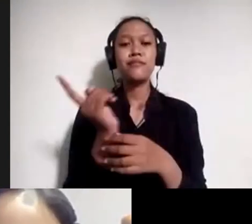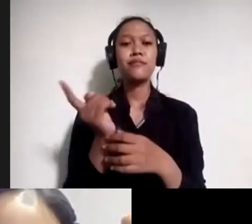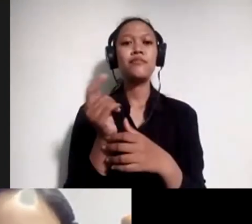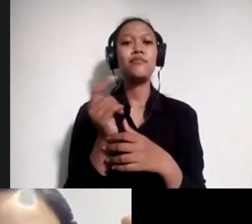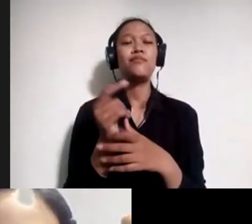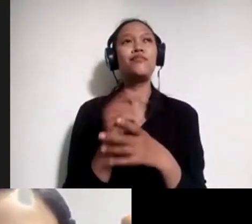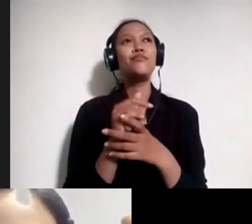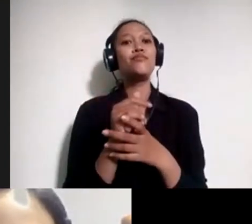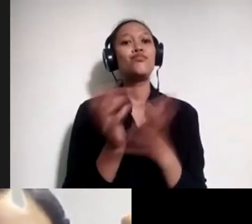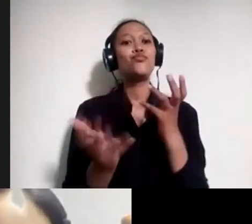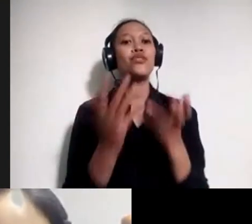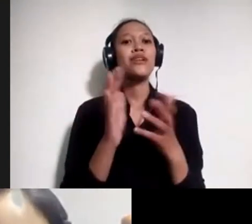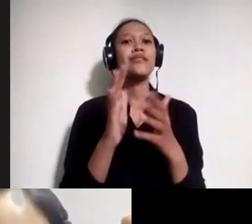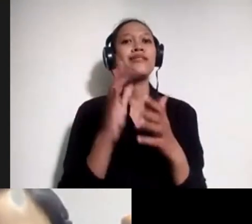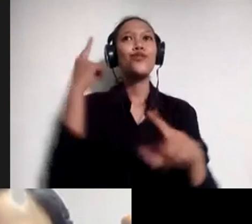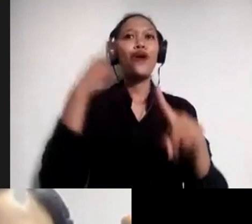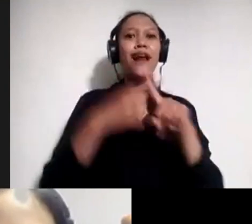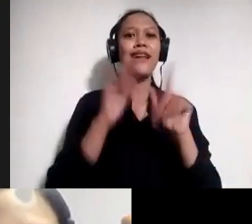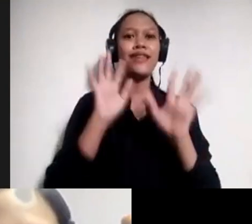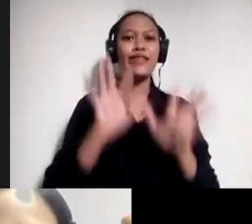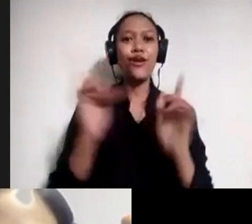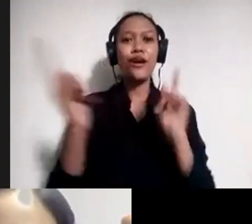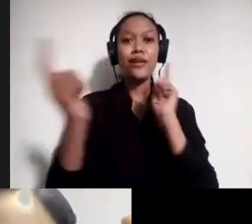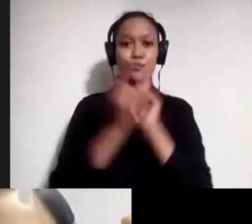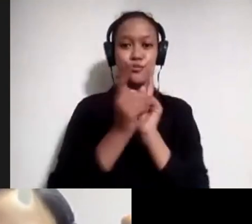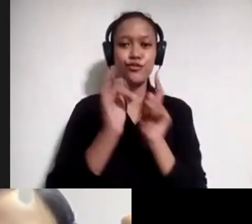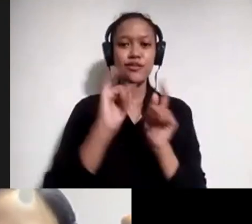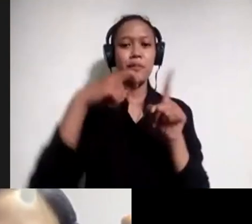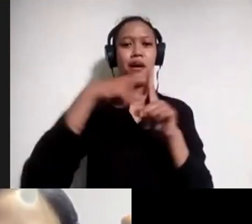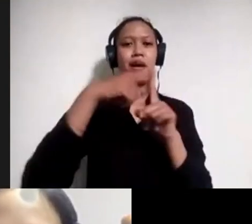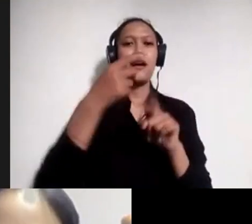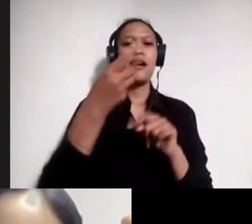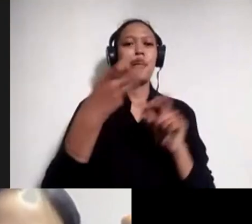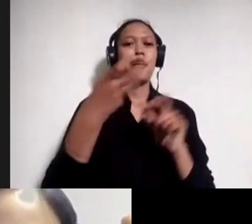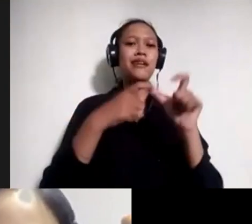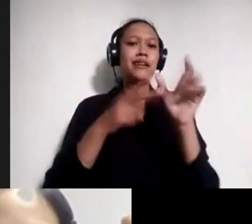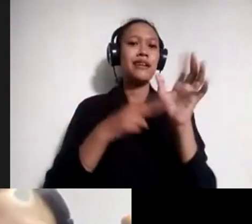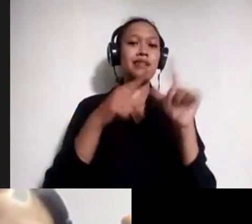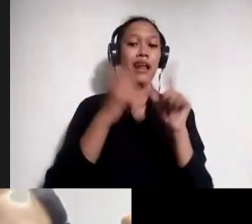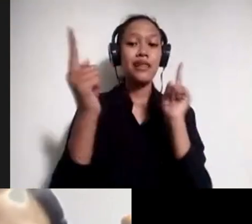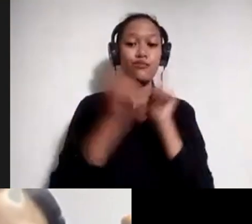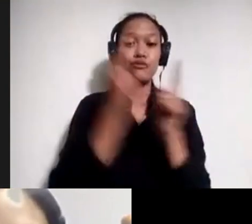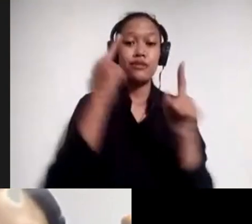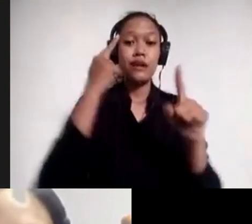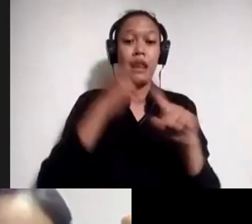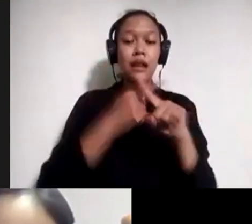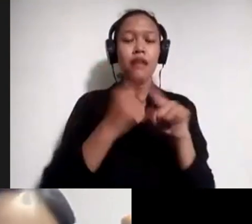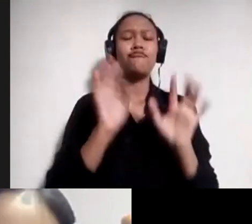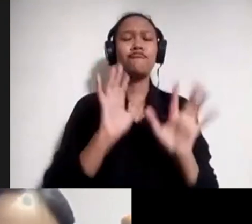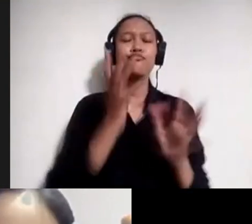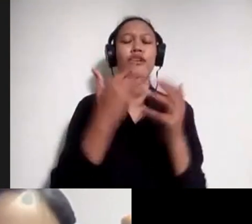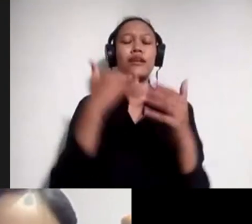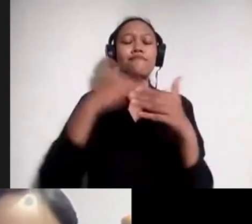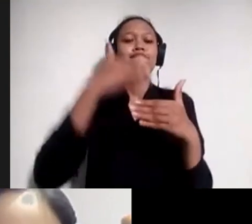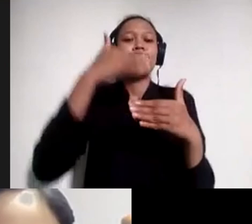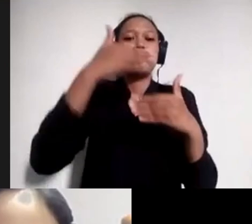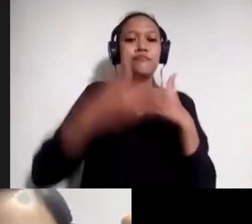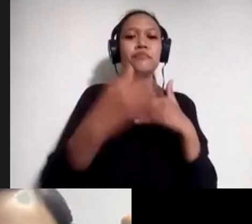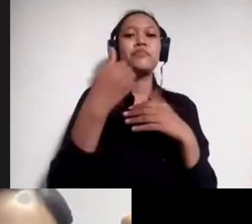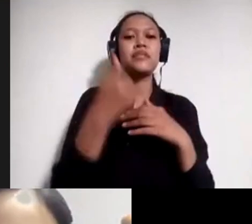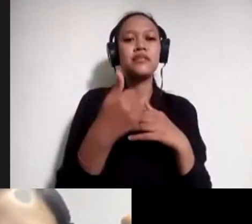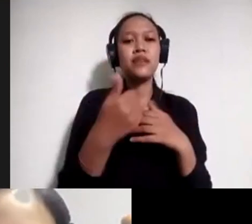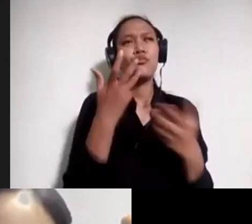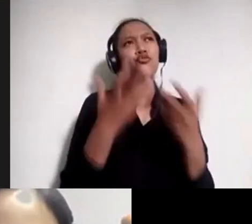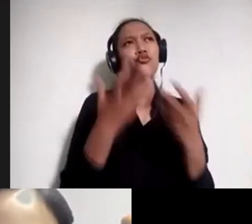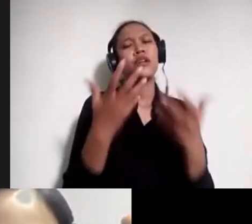sekali aja mungkin ya kita ketemu dengan Mas Kresna. Mungkin nanti ada step-step selanjutnya setelah mungkin